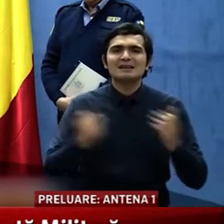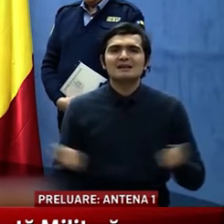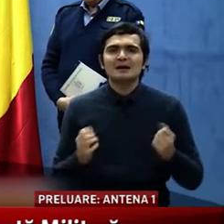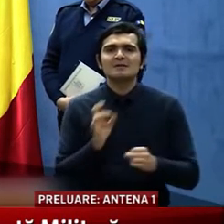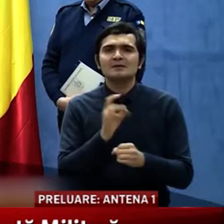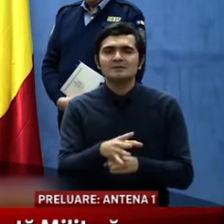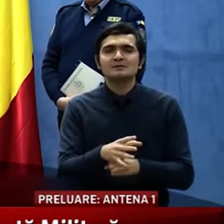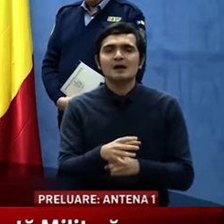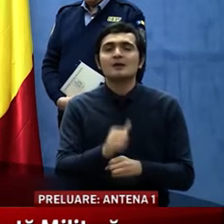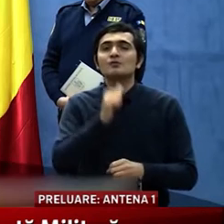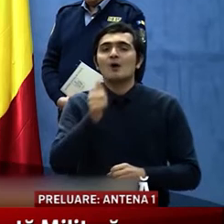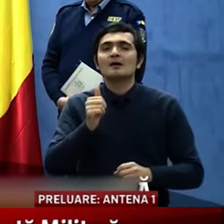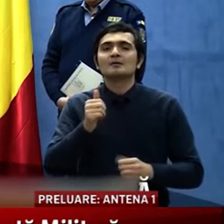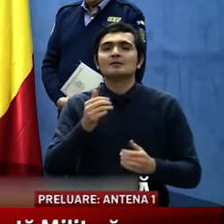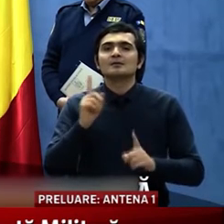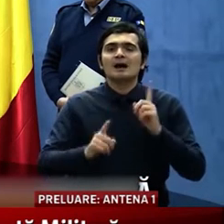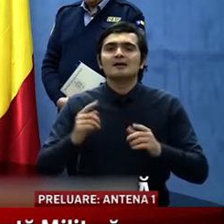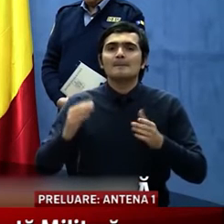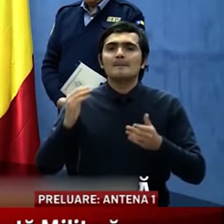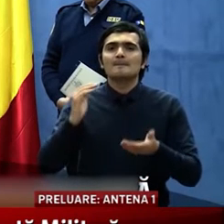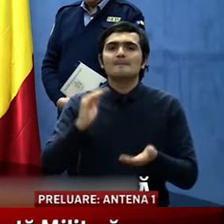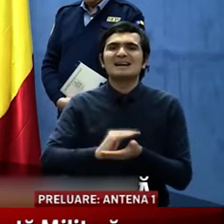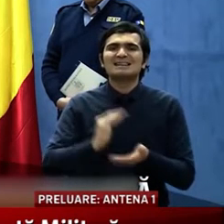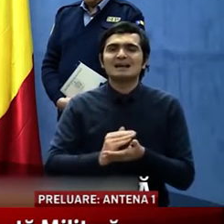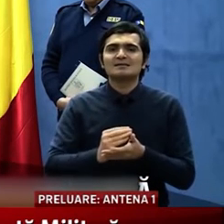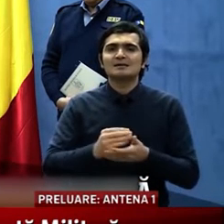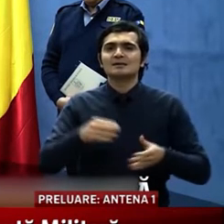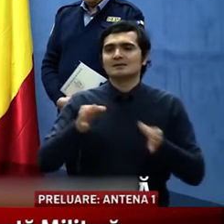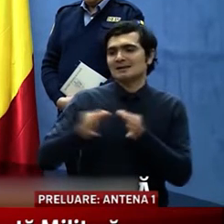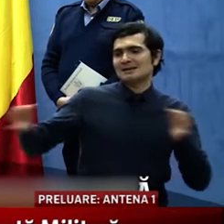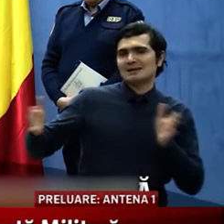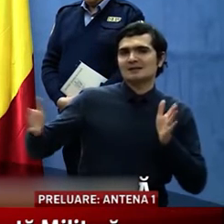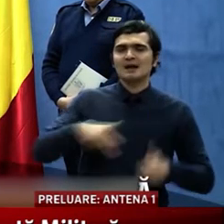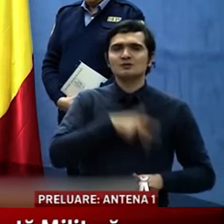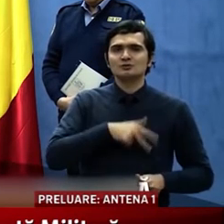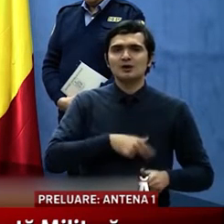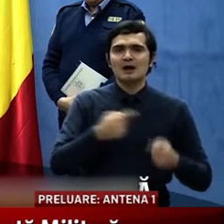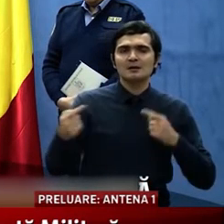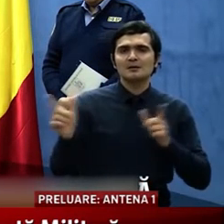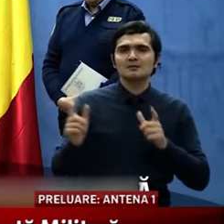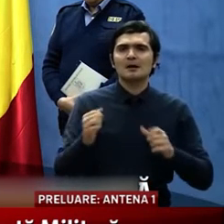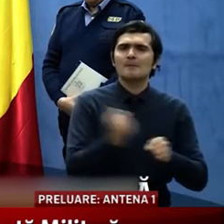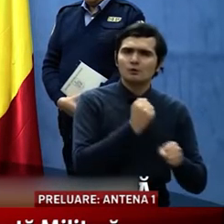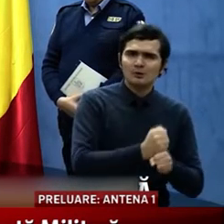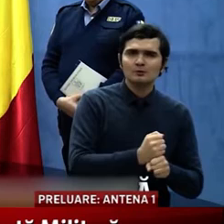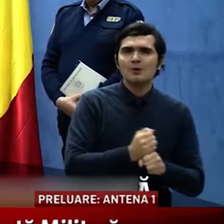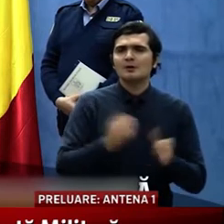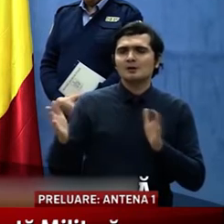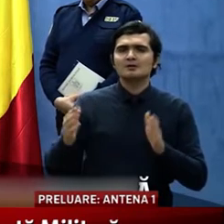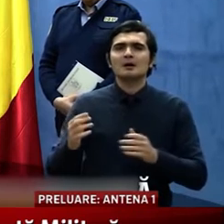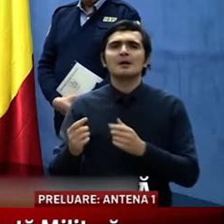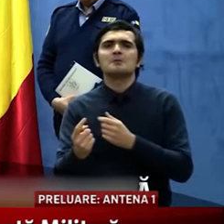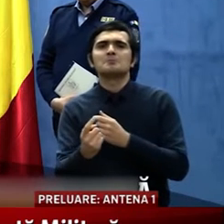se păstreze o distanță socială între producătorii agricoli, comercianți și cumpărători. Comercianții și